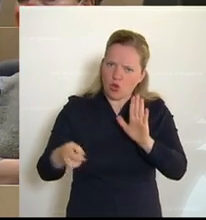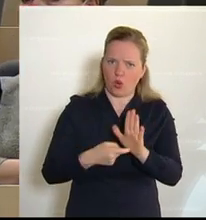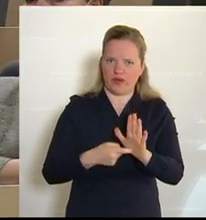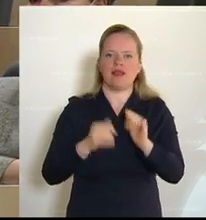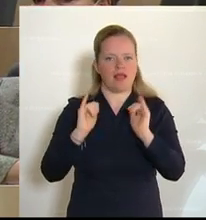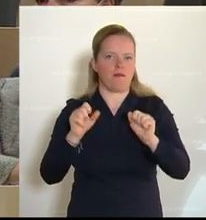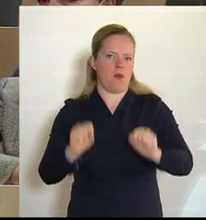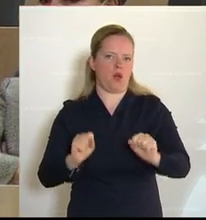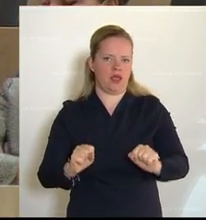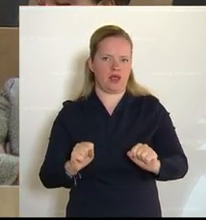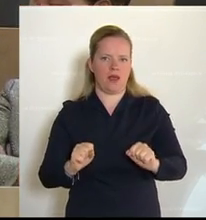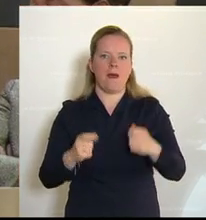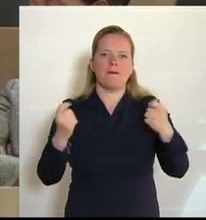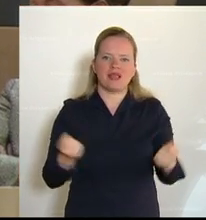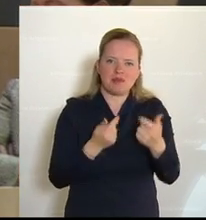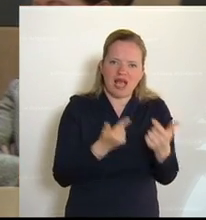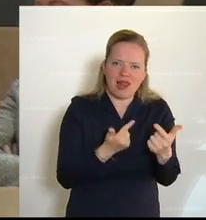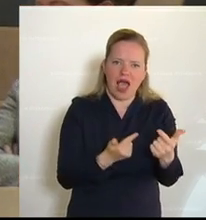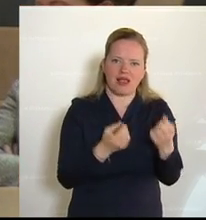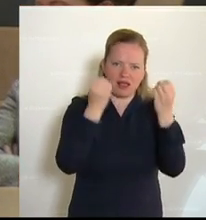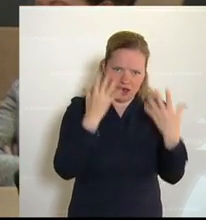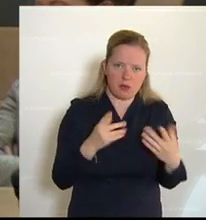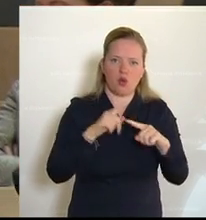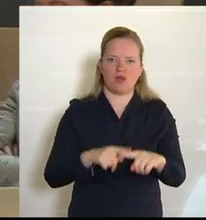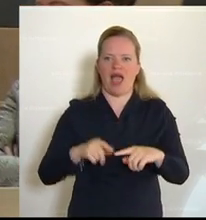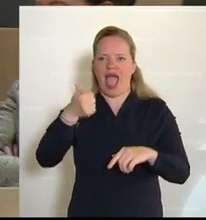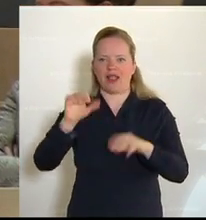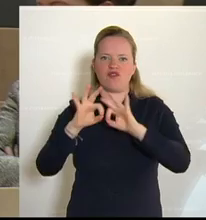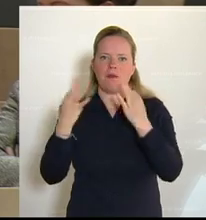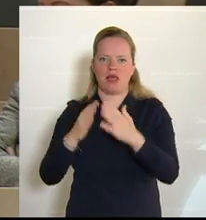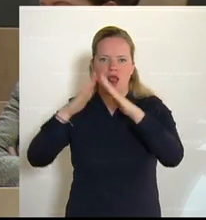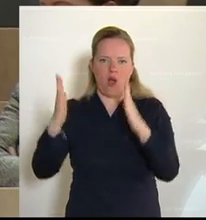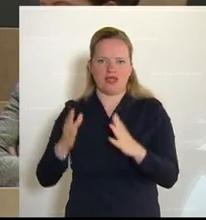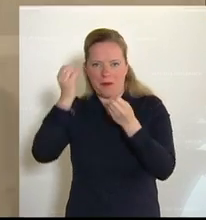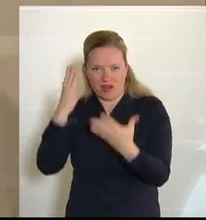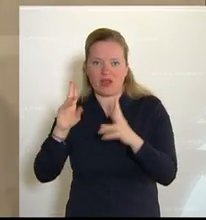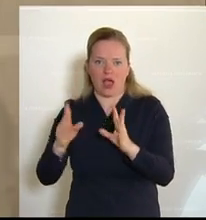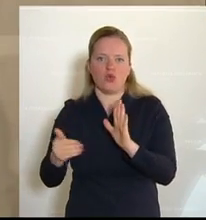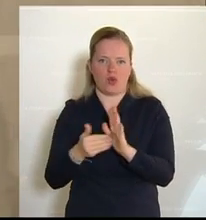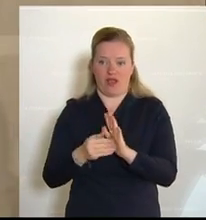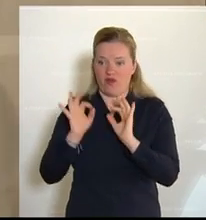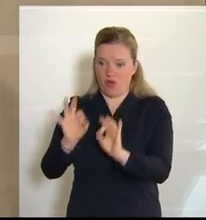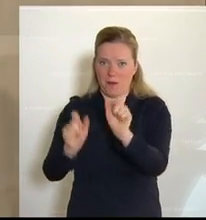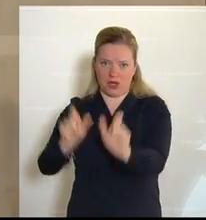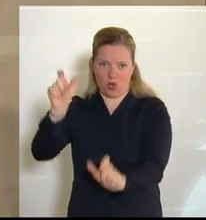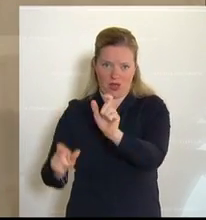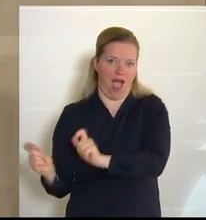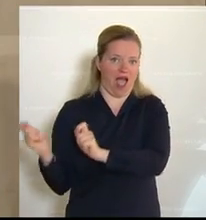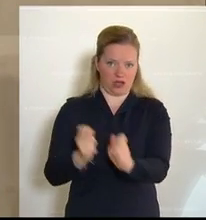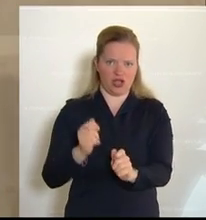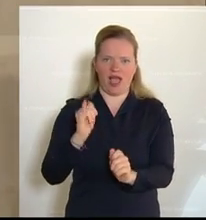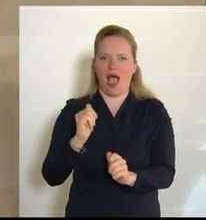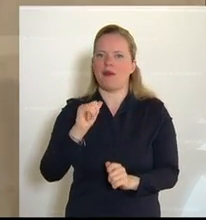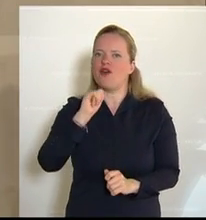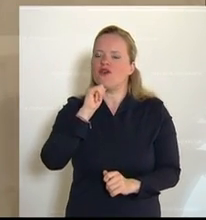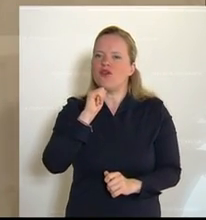wichtig natürlich Betriebsanlagengenehmigungen und Genehmigungen für Einfamilienhäuser notwendig sind für die jeweiligen Antragsteller, kann man wahrscheinlich nicht sagen,